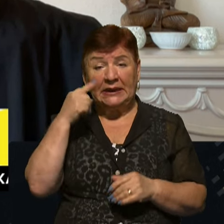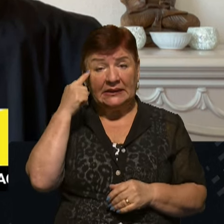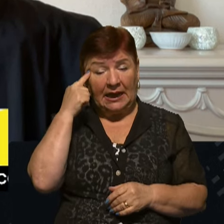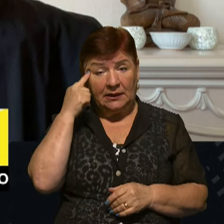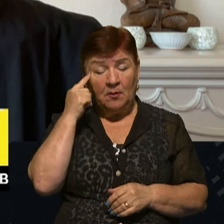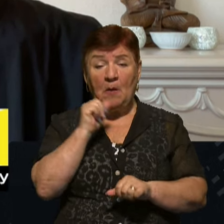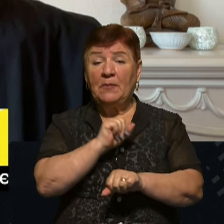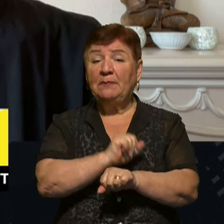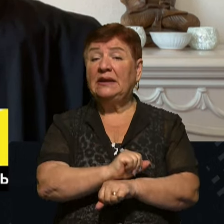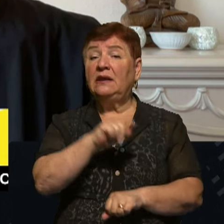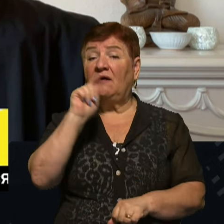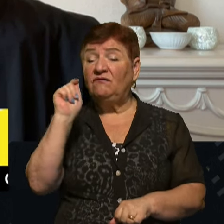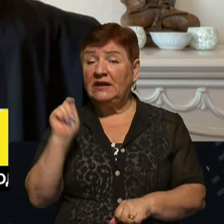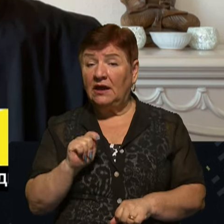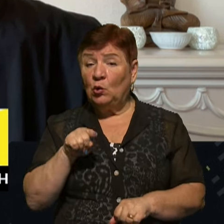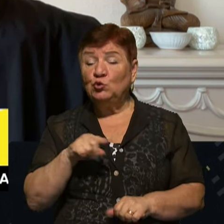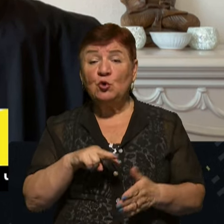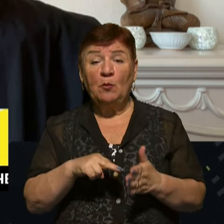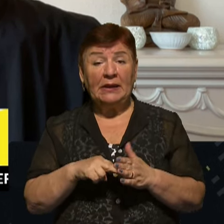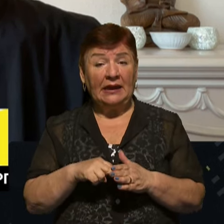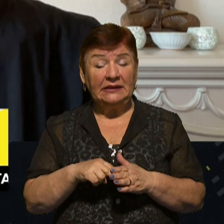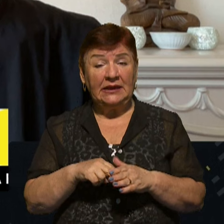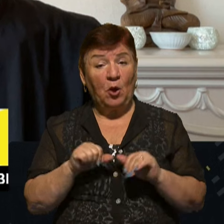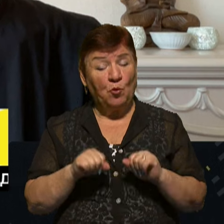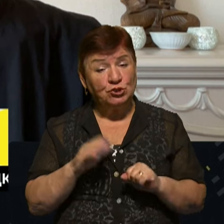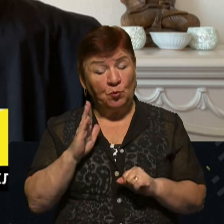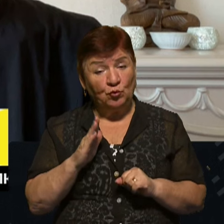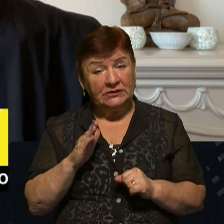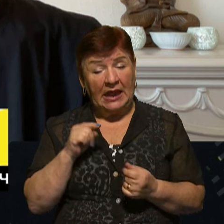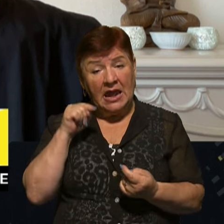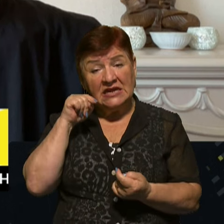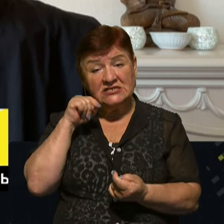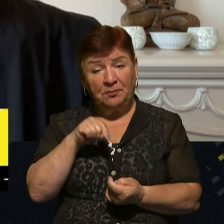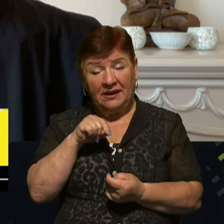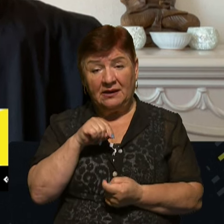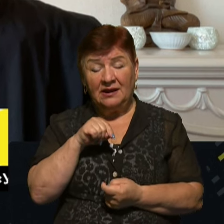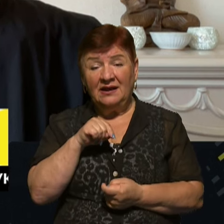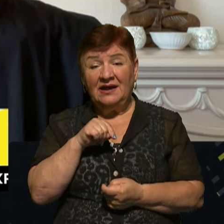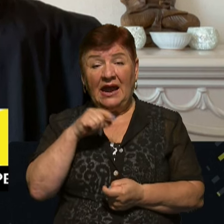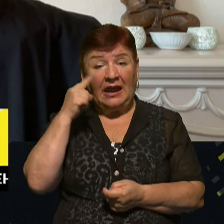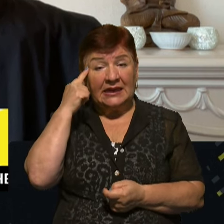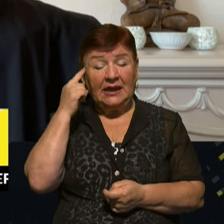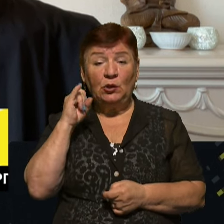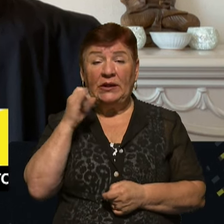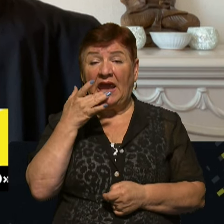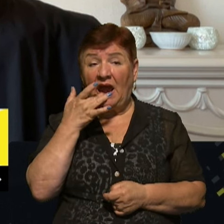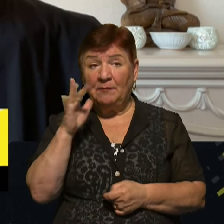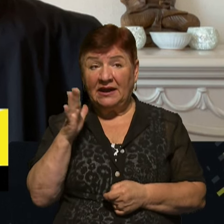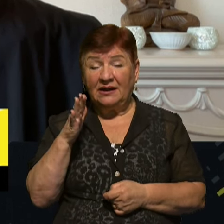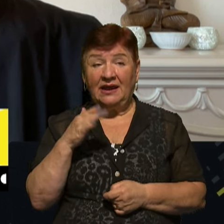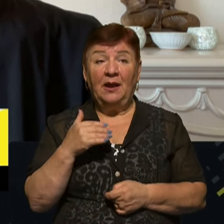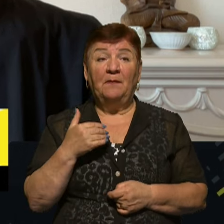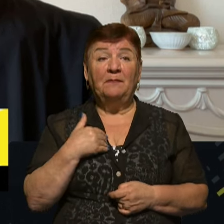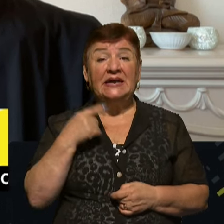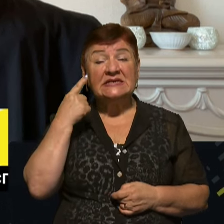припинення війни? В цьому плані не може бути якраз збіг Америки і Китаю? Ну, ми знато мало знаємо